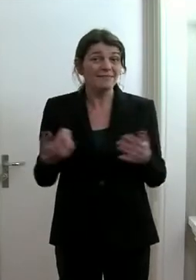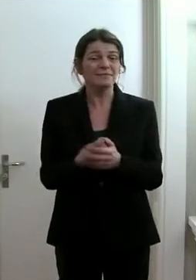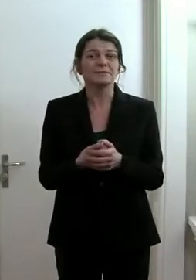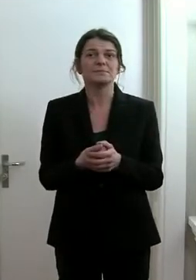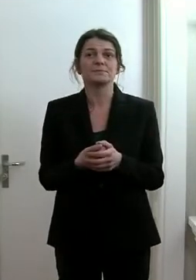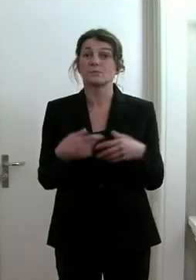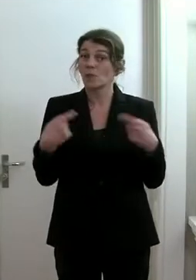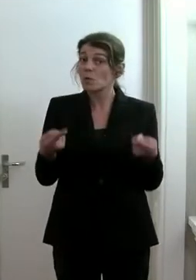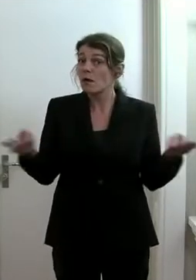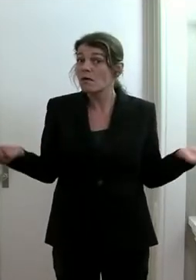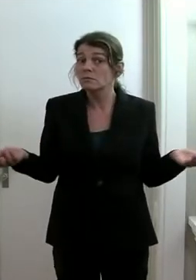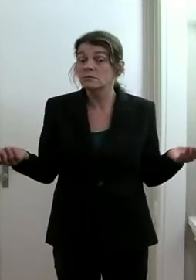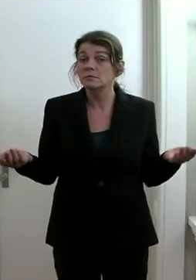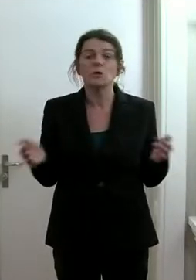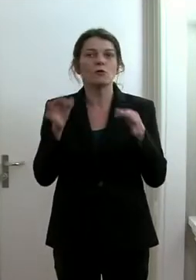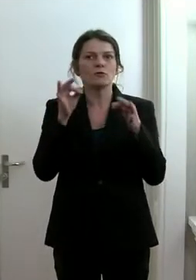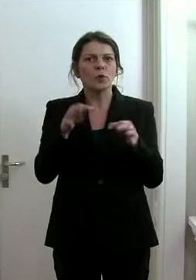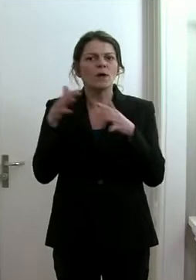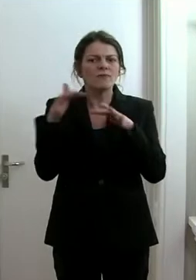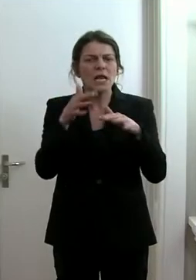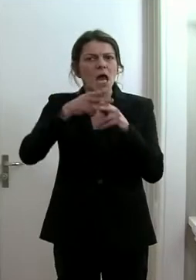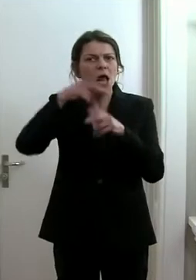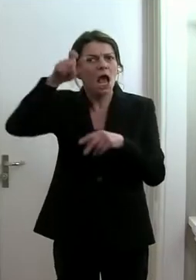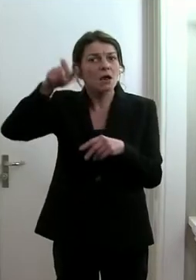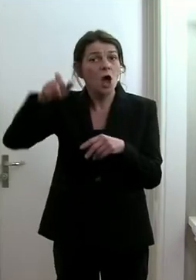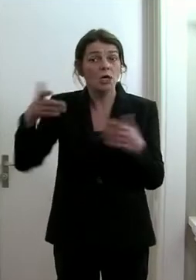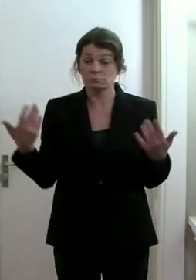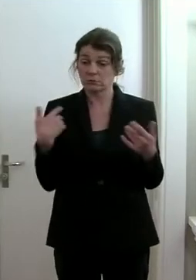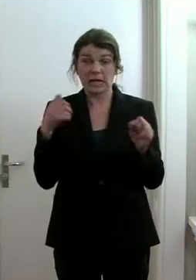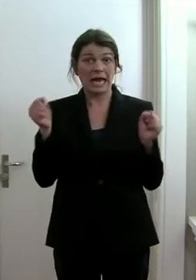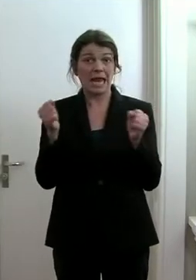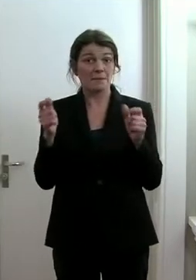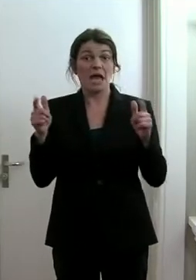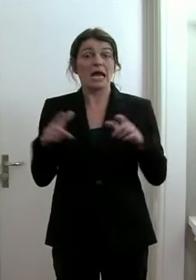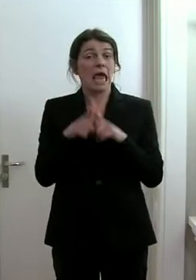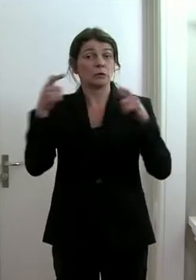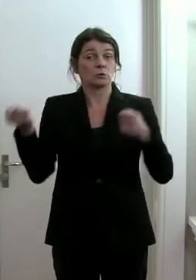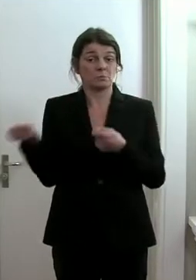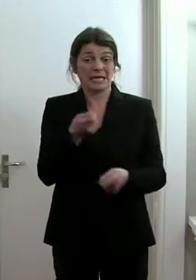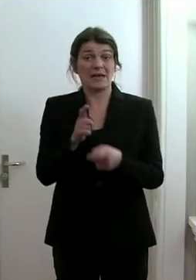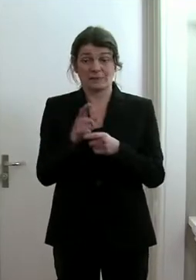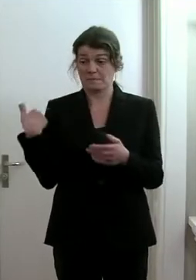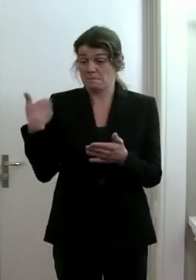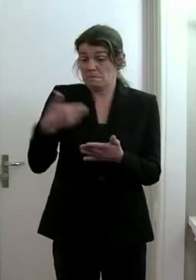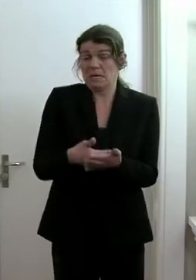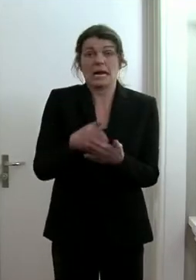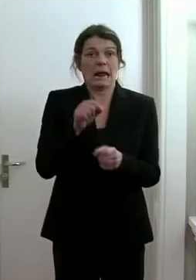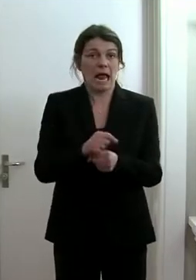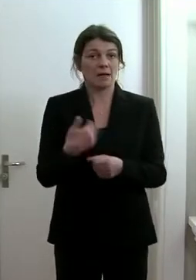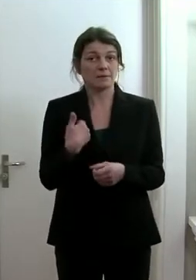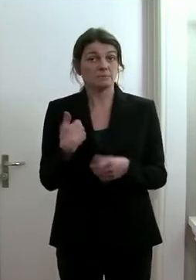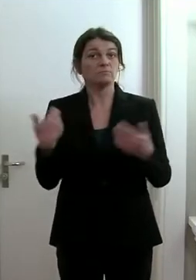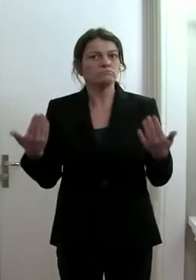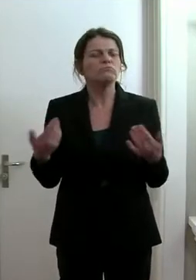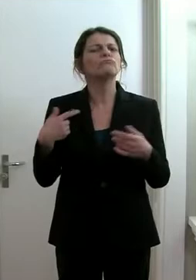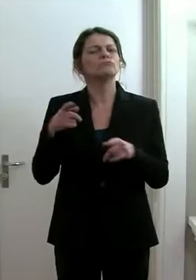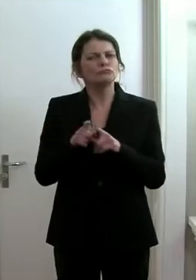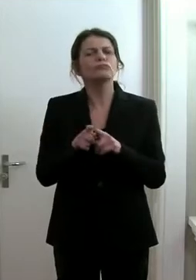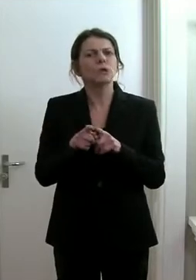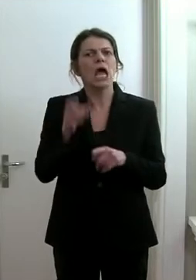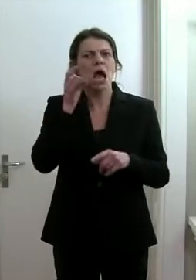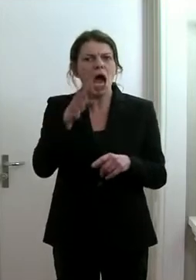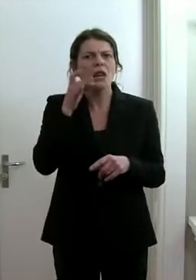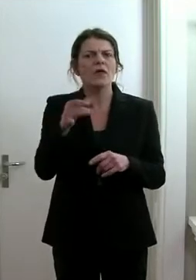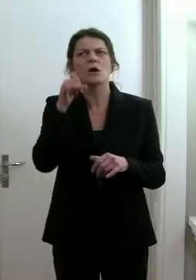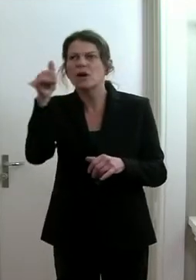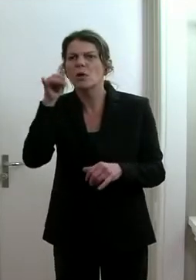Und dann kann man für die vielen Erkrankten eben nicht mehr diese Leistungen erbringen, wie wir sie heute erbringen können. Also, dass wir sie jeden